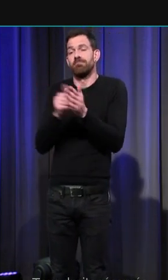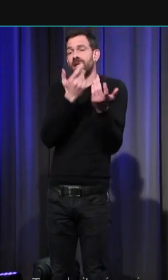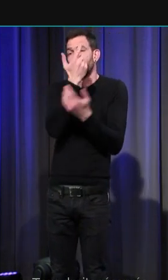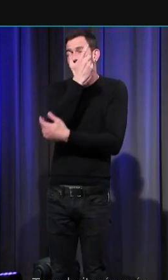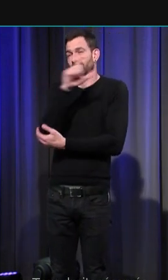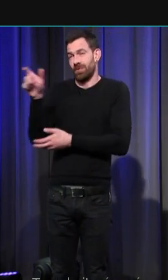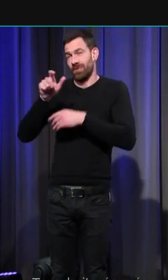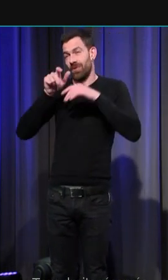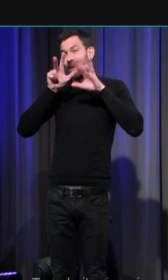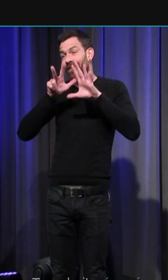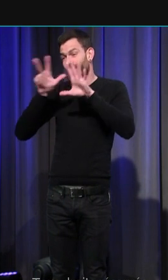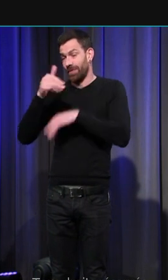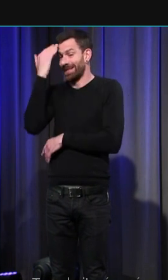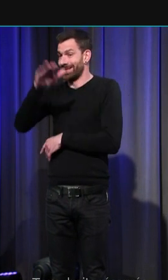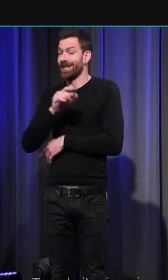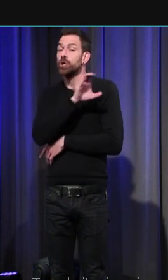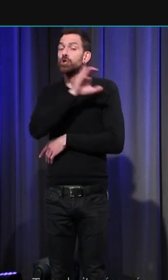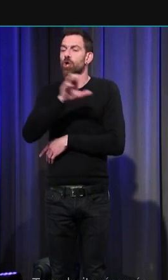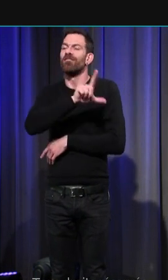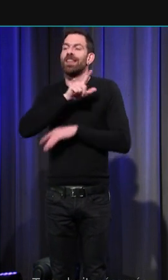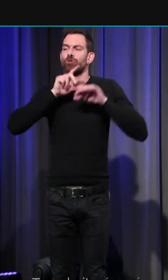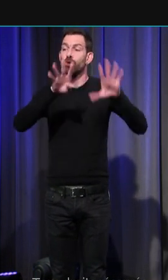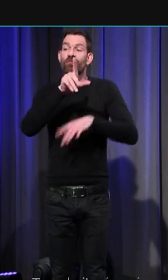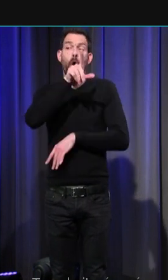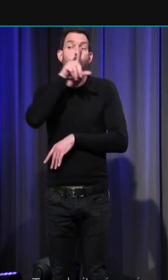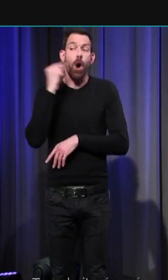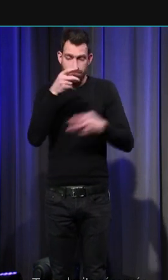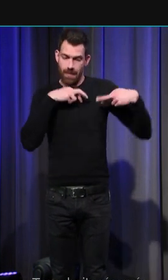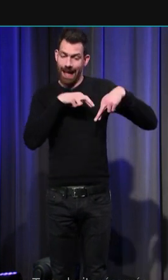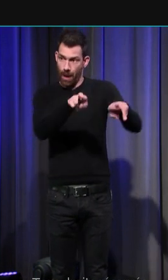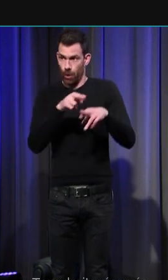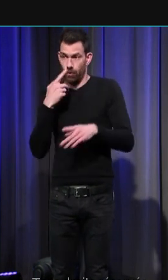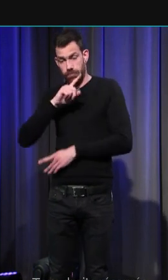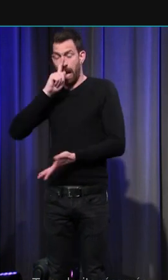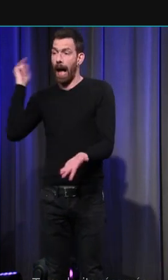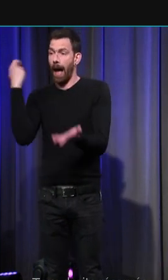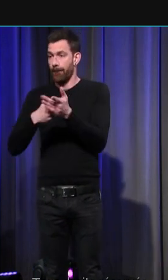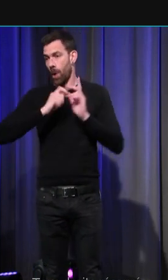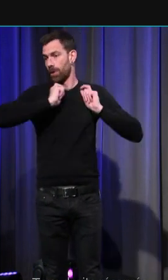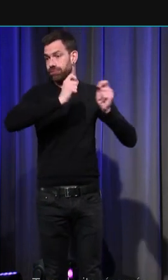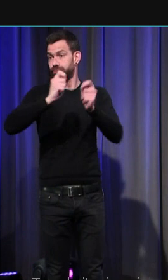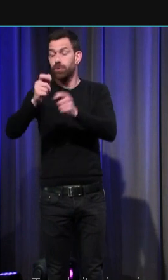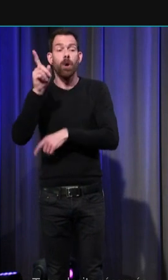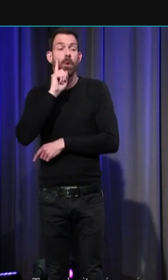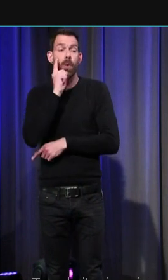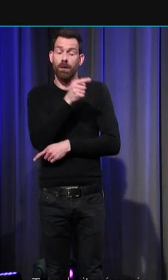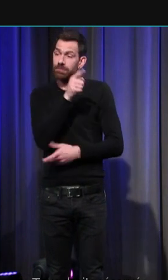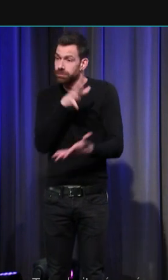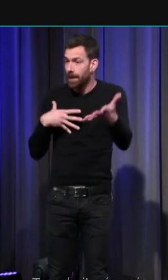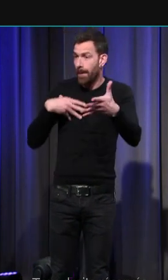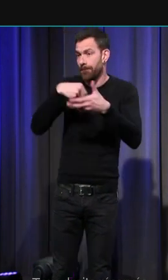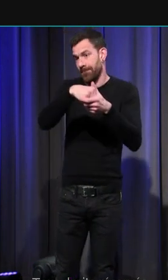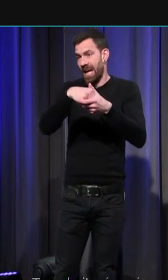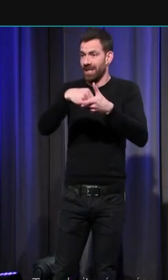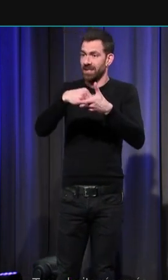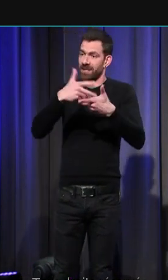savons que 129 hommes sont verbalisés sur la voie publique pour avoir participé à des lamentations